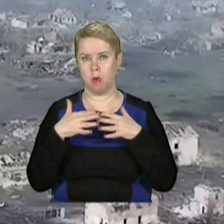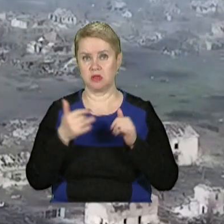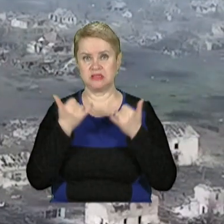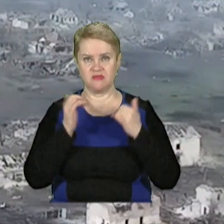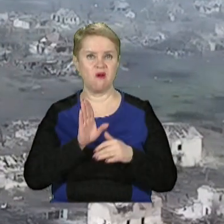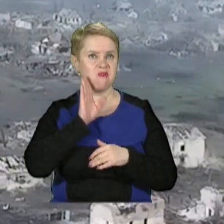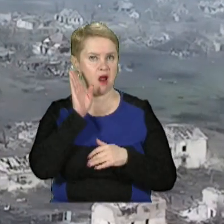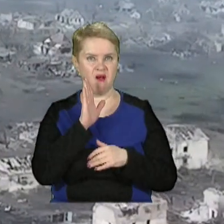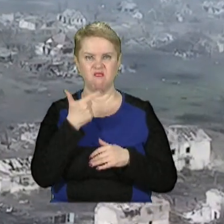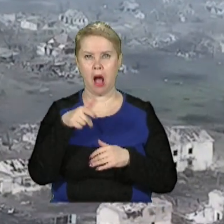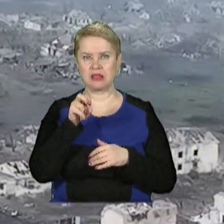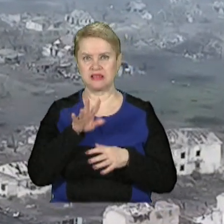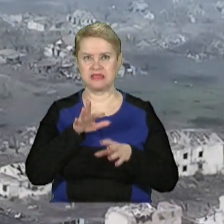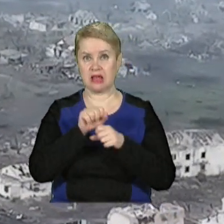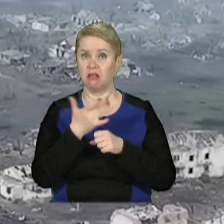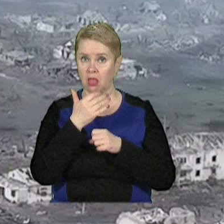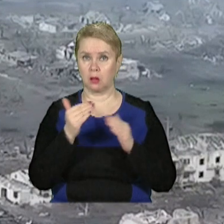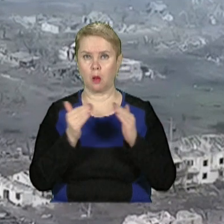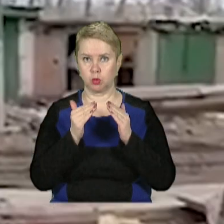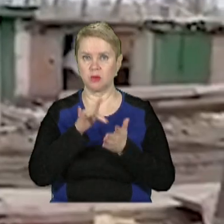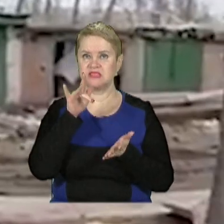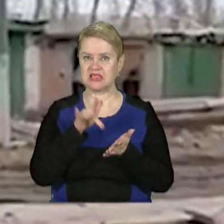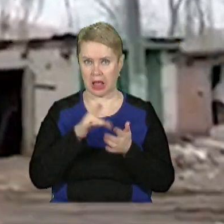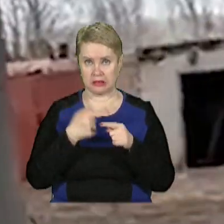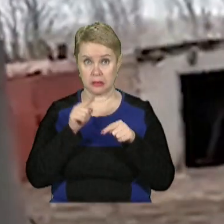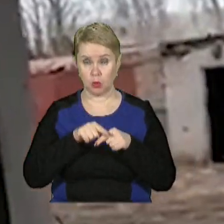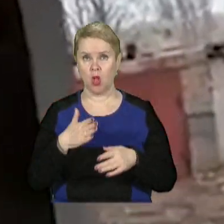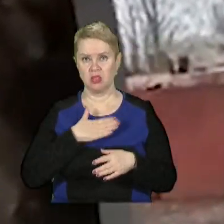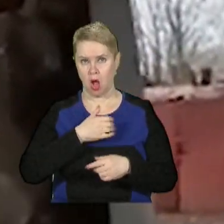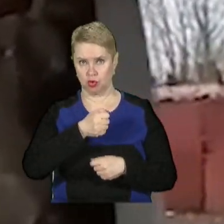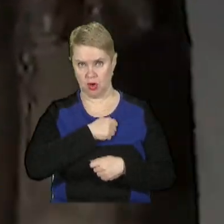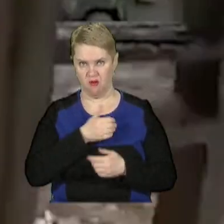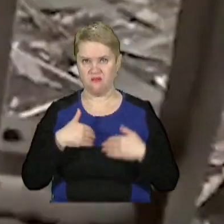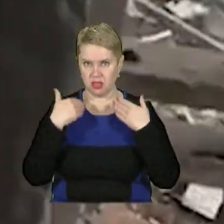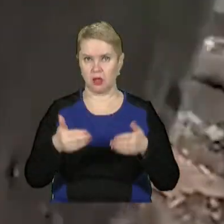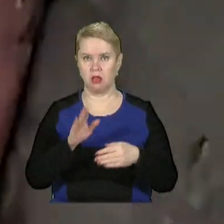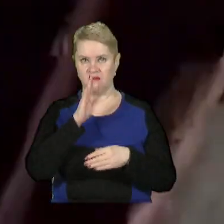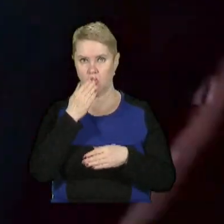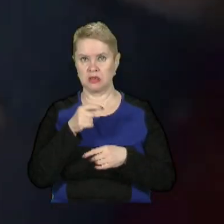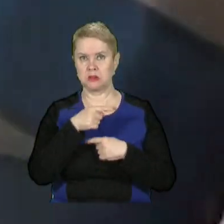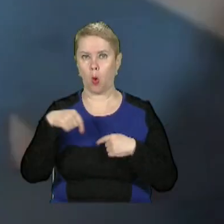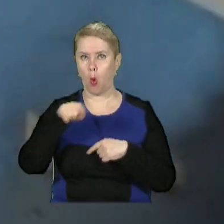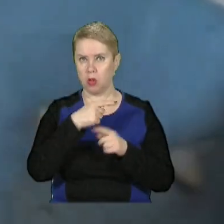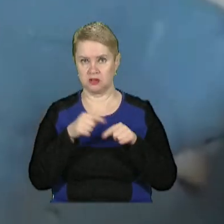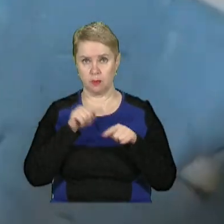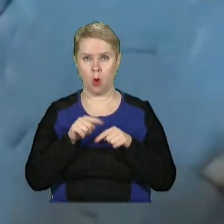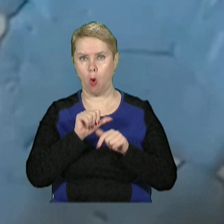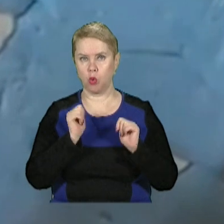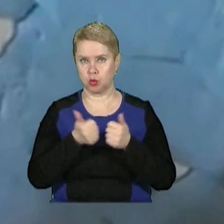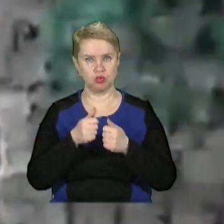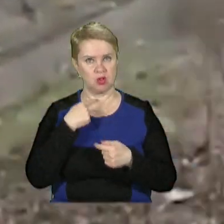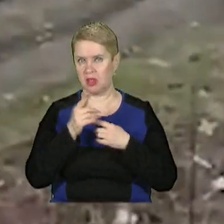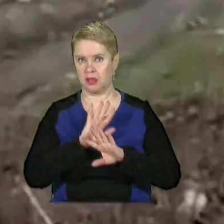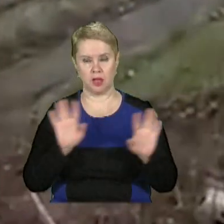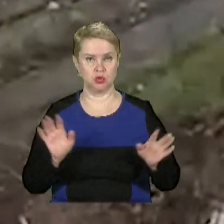Сьогодні вранці вагнерівці зайняли декілька будинків в центрі. Натомість наші воїни відкинули ворога з околиць. Про оточення не